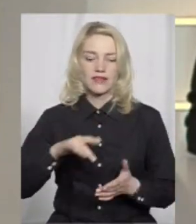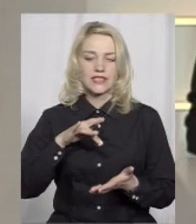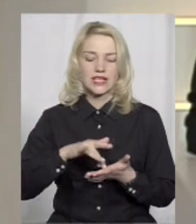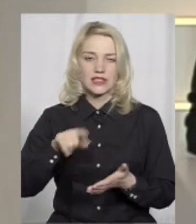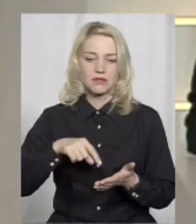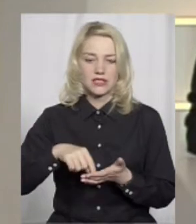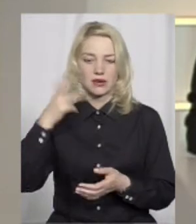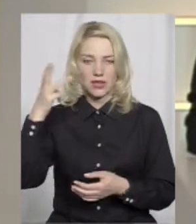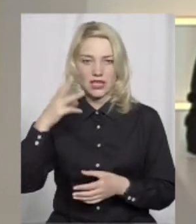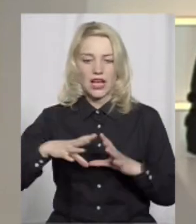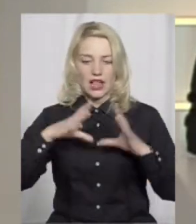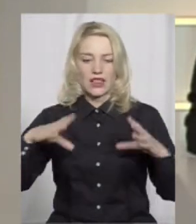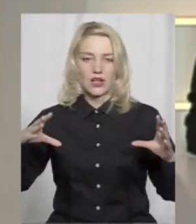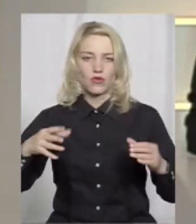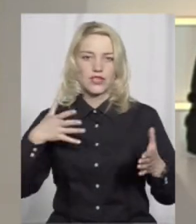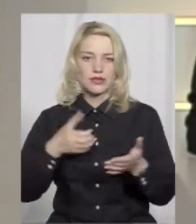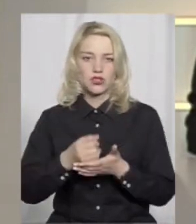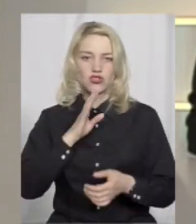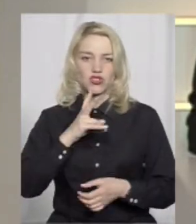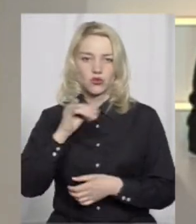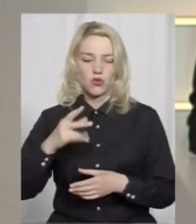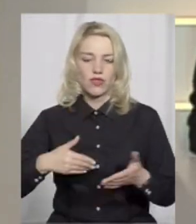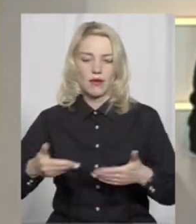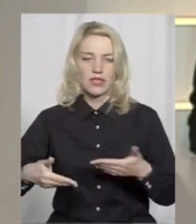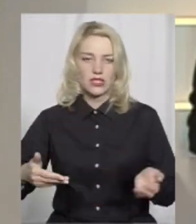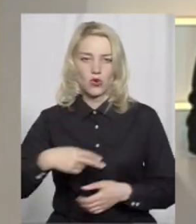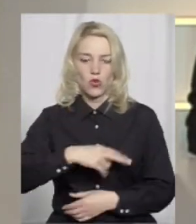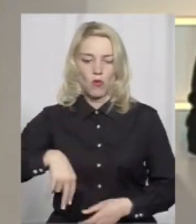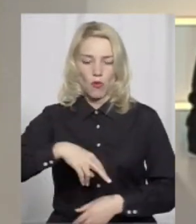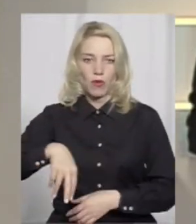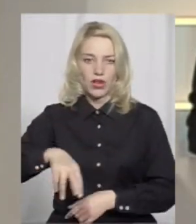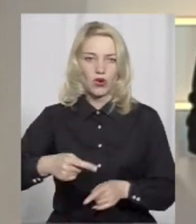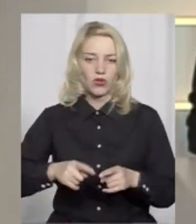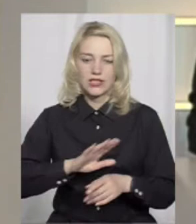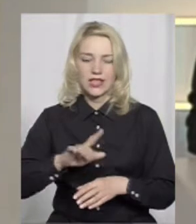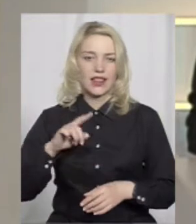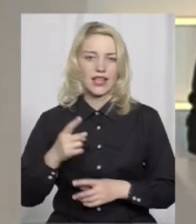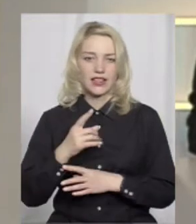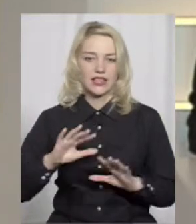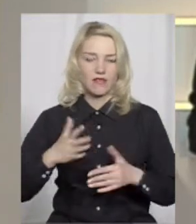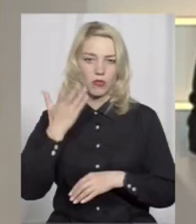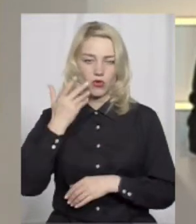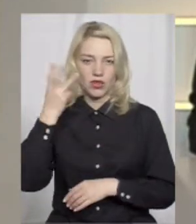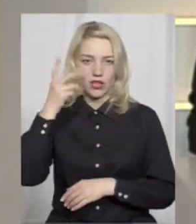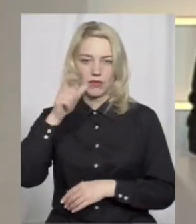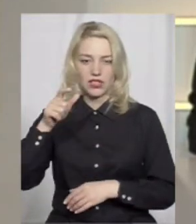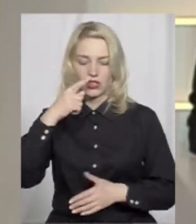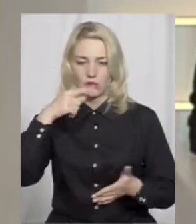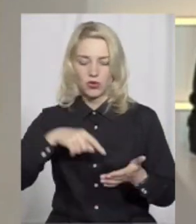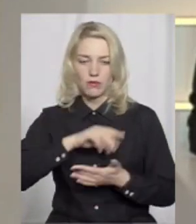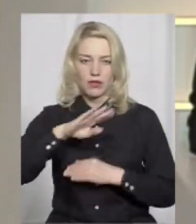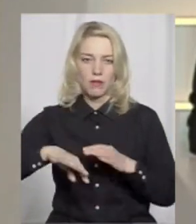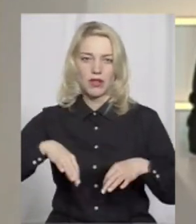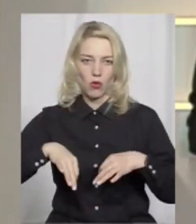Хмельницького легковик збив жінку на пішохідному переході. До речі, це не єдиний випадок, коли хмельничани потрапляють під